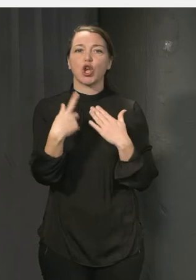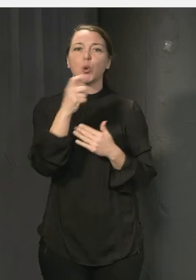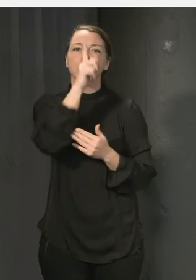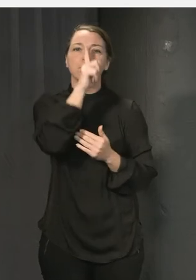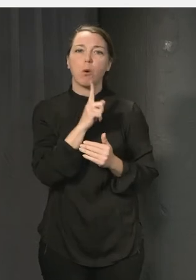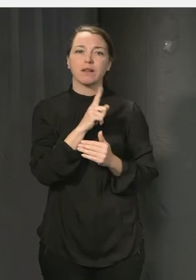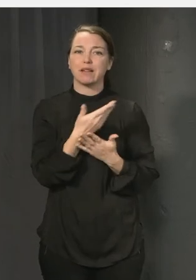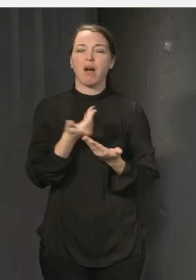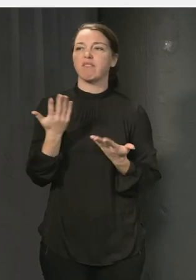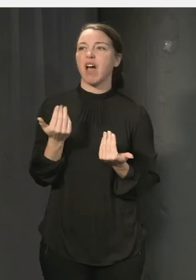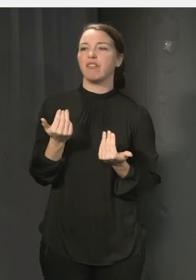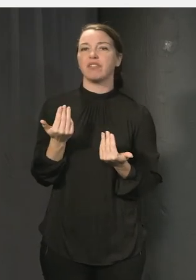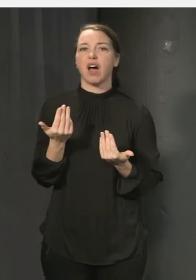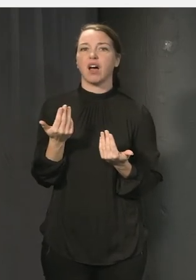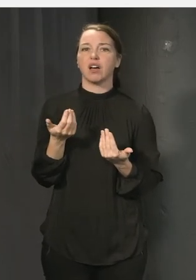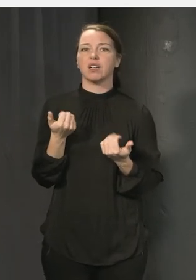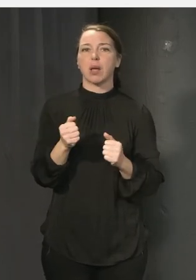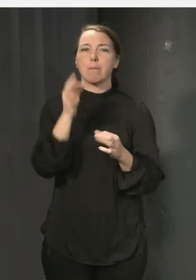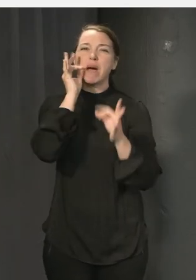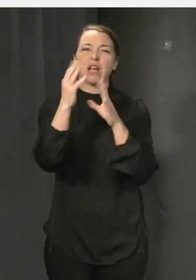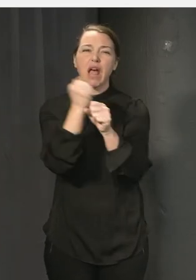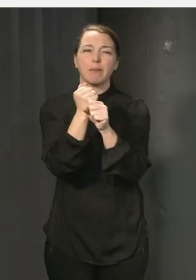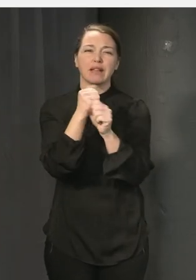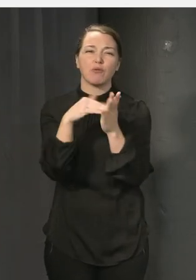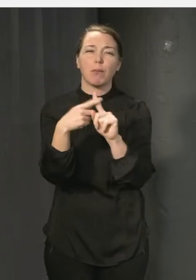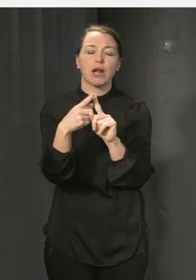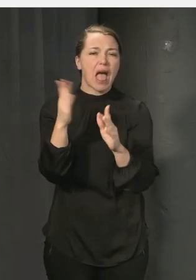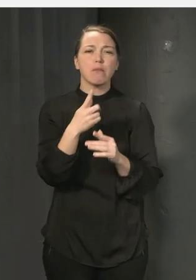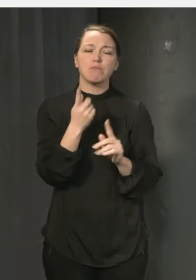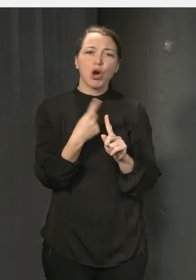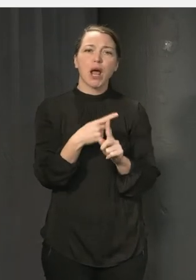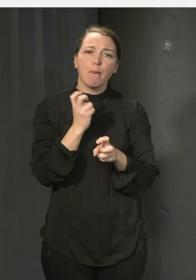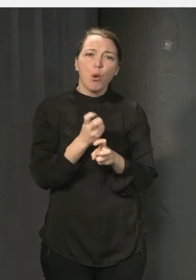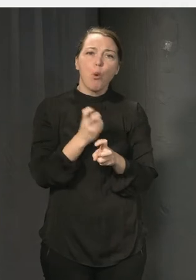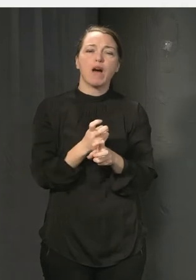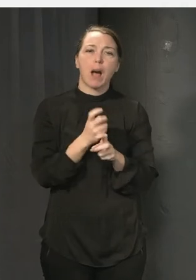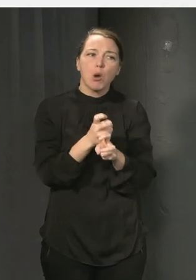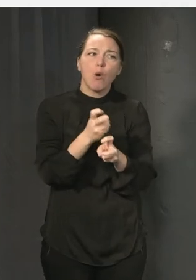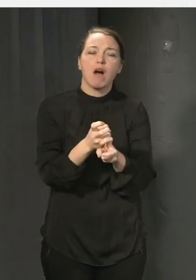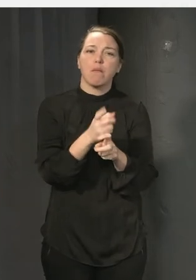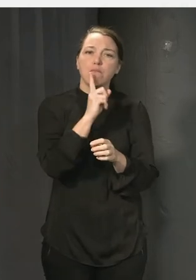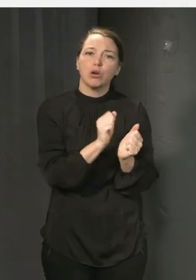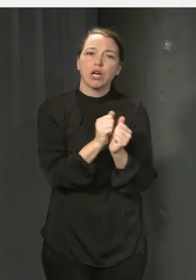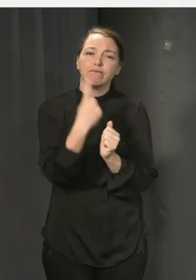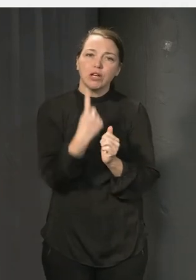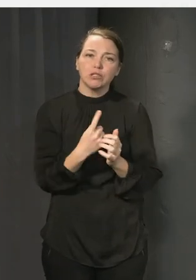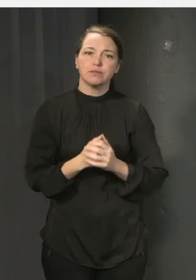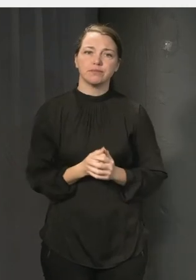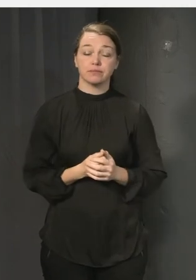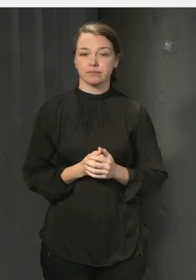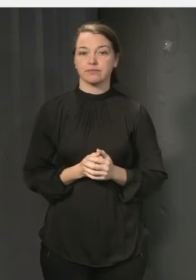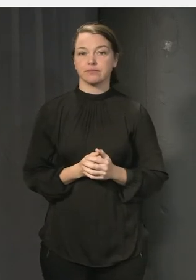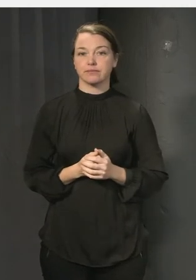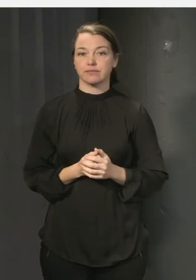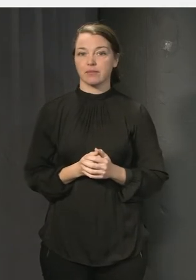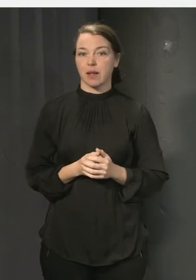vänta på att liksom sätta igång det här perfekta arbetet. Men om barnen sitter, eller ungdomarna, det